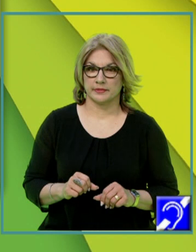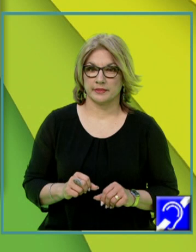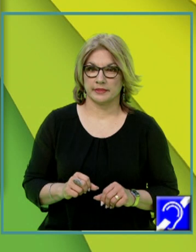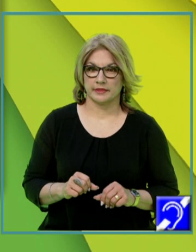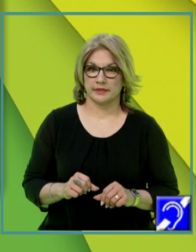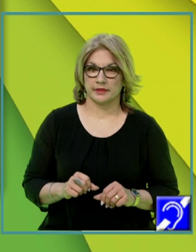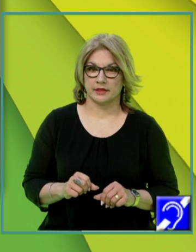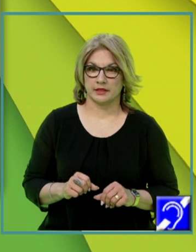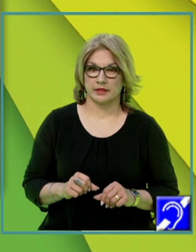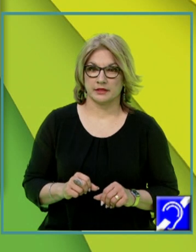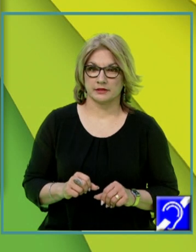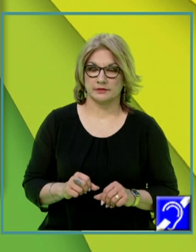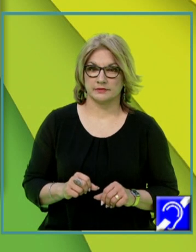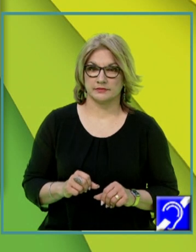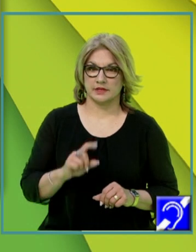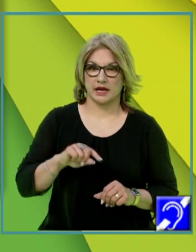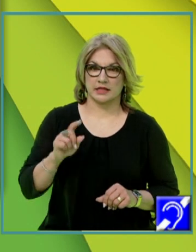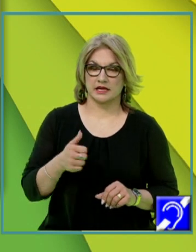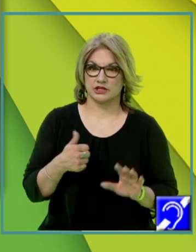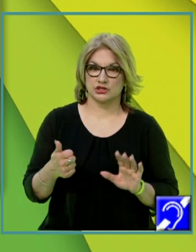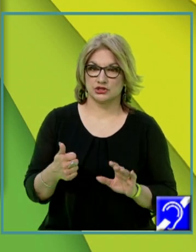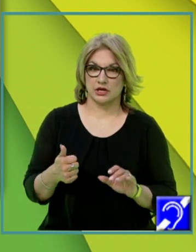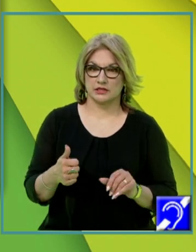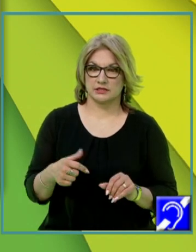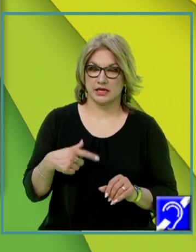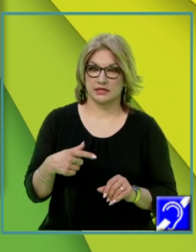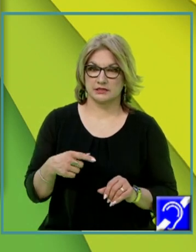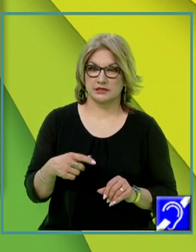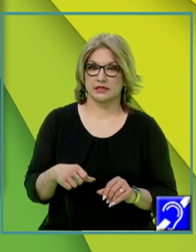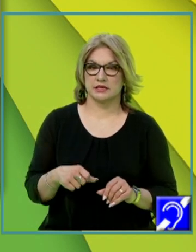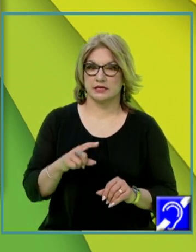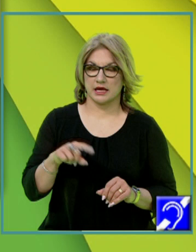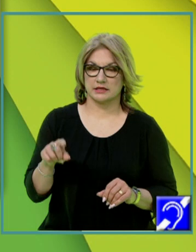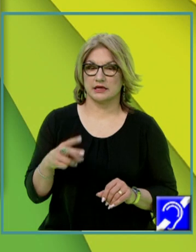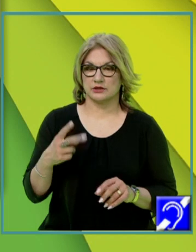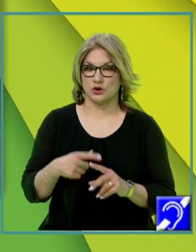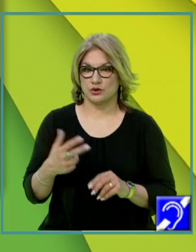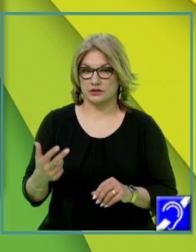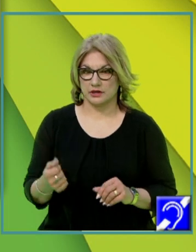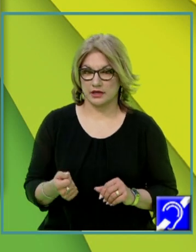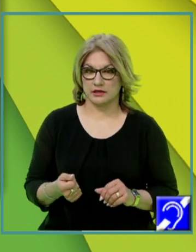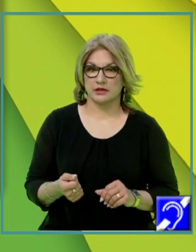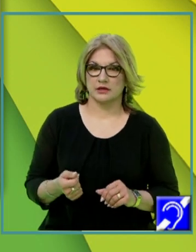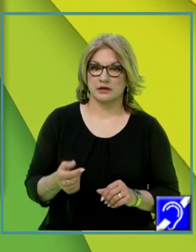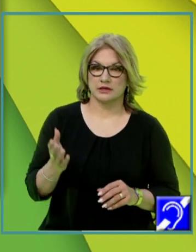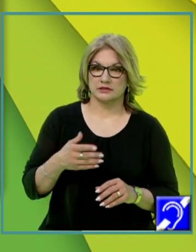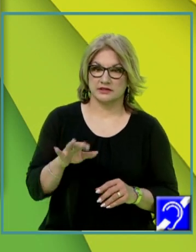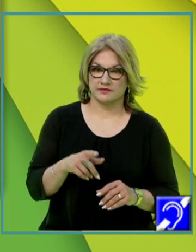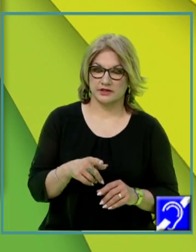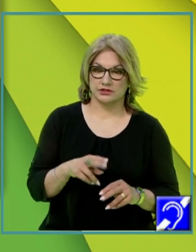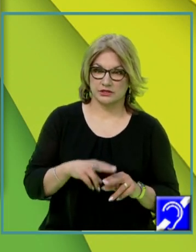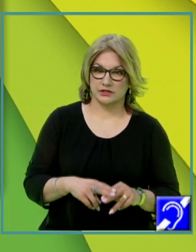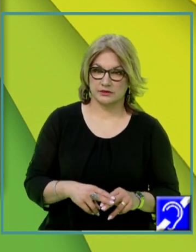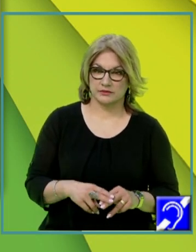radical din 6 e un radical din 2 o radical din 2 face 2 2 ori 4 8 se duce cu ăsta de aici și